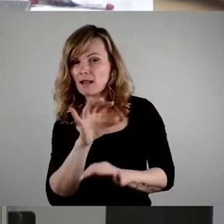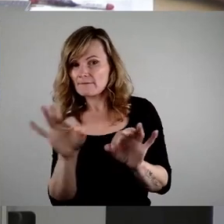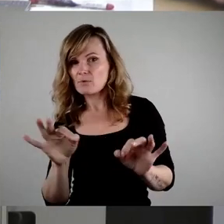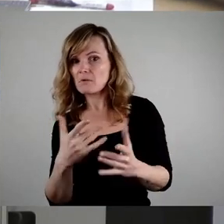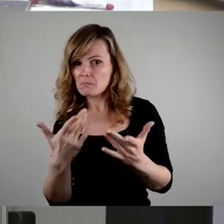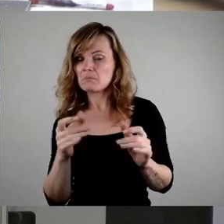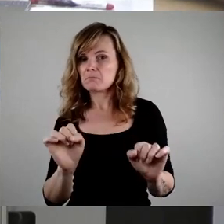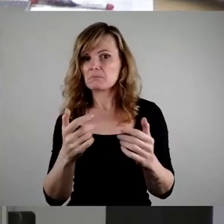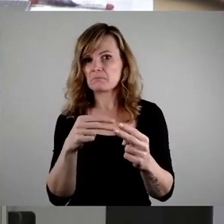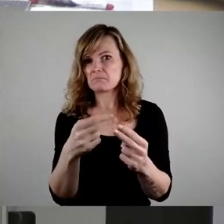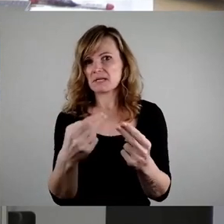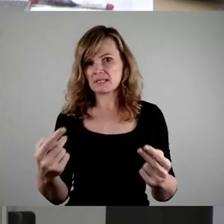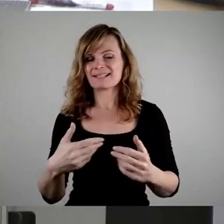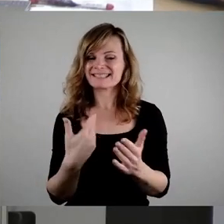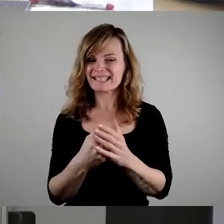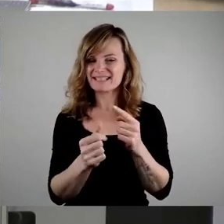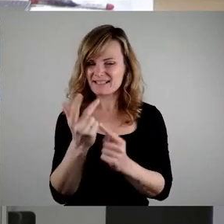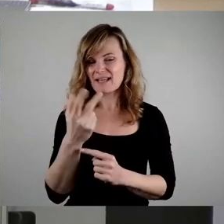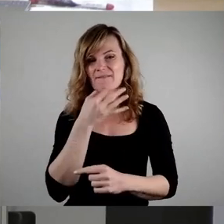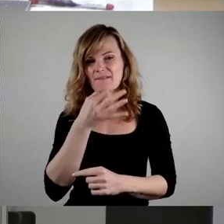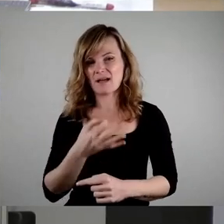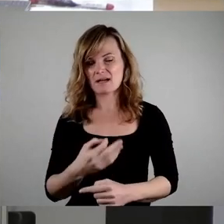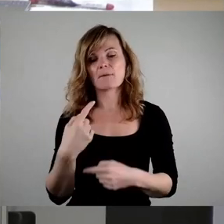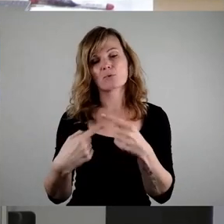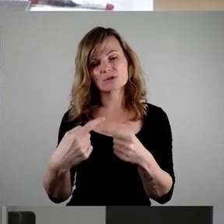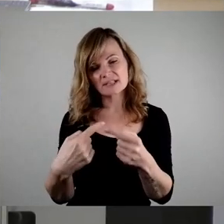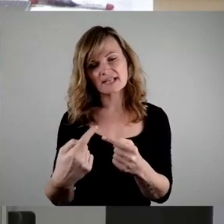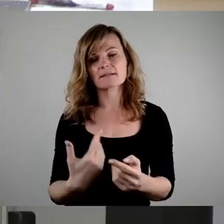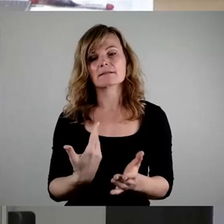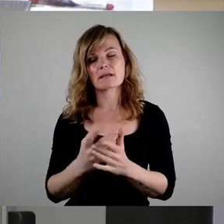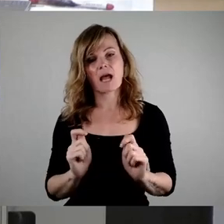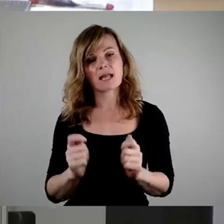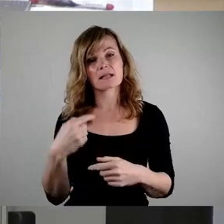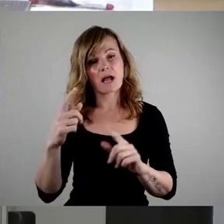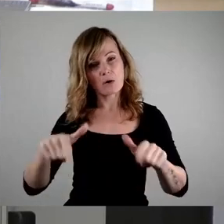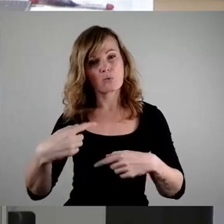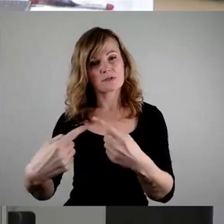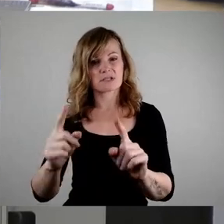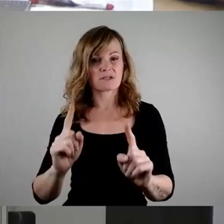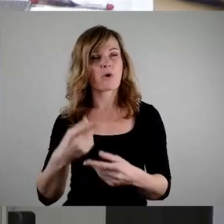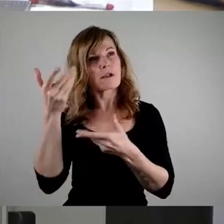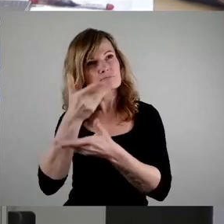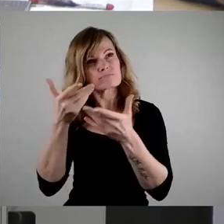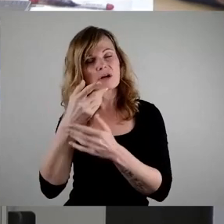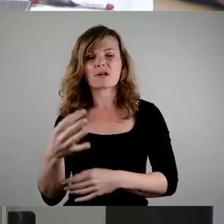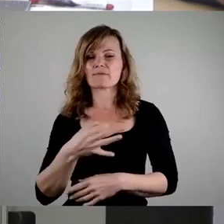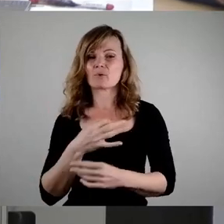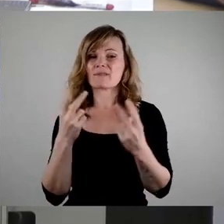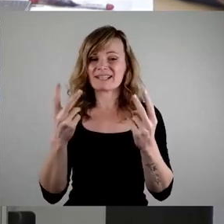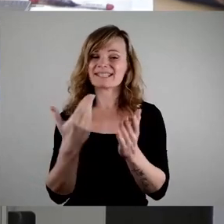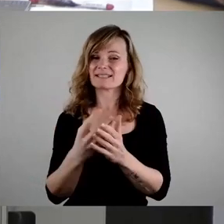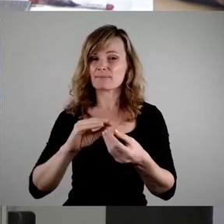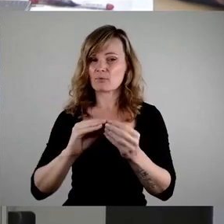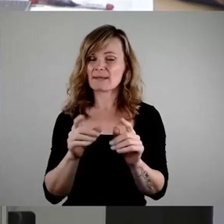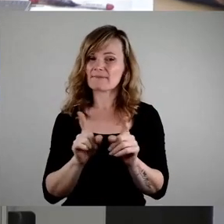in einem Prozess, den wir mit dem Antrag anregen, geklärt werden. Für uns ist wichtig, dass es bei diesem Problem wie in anderen